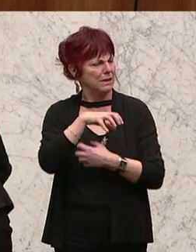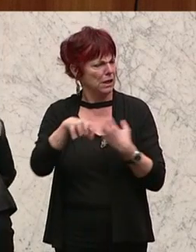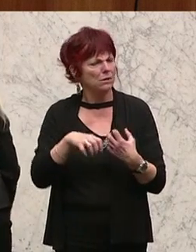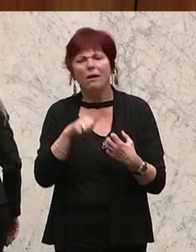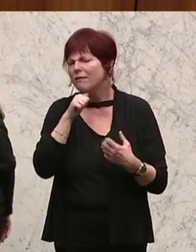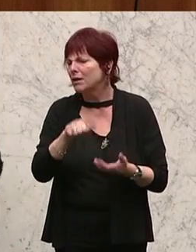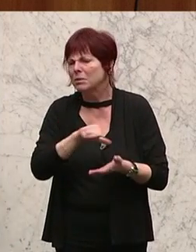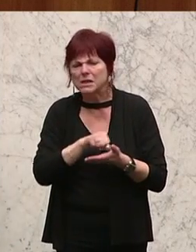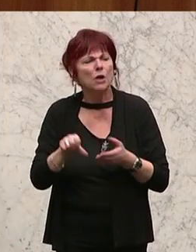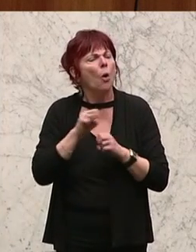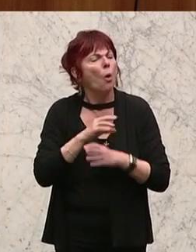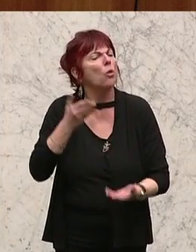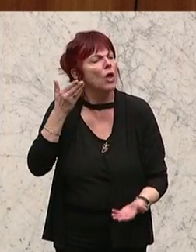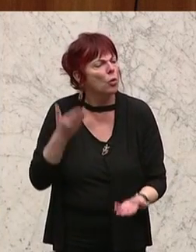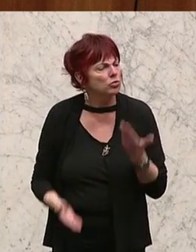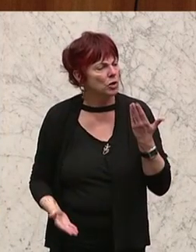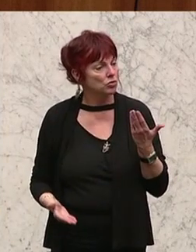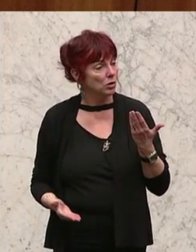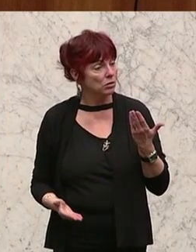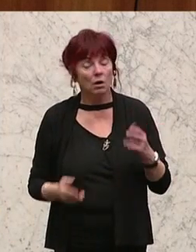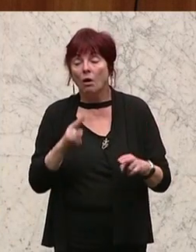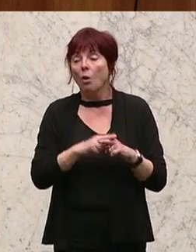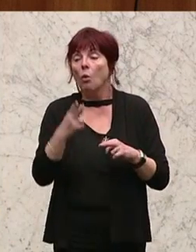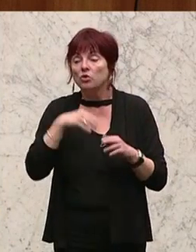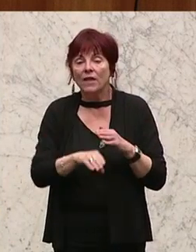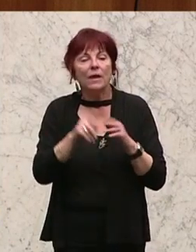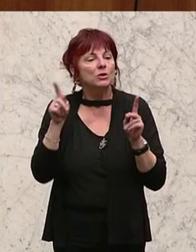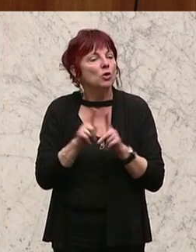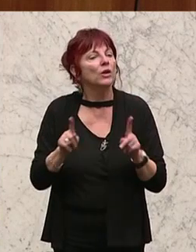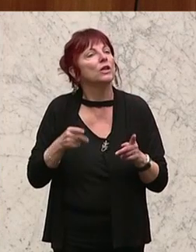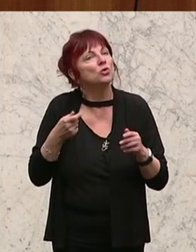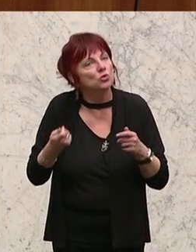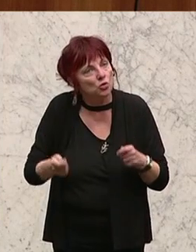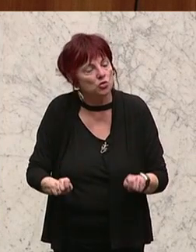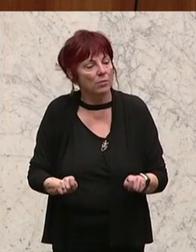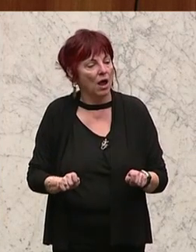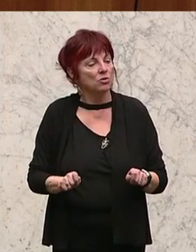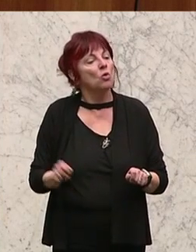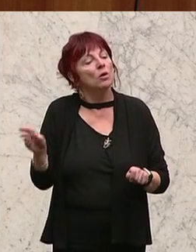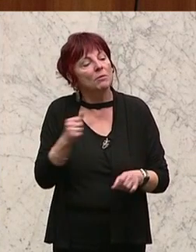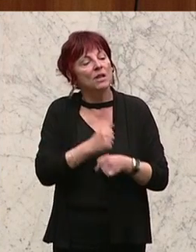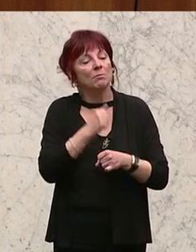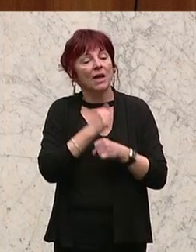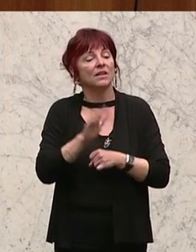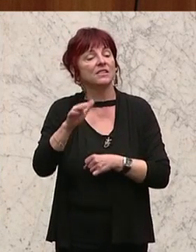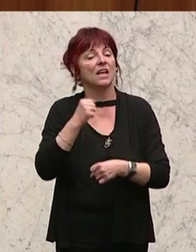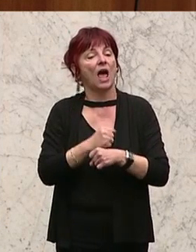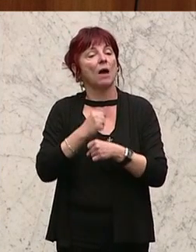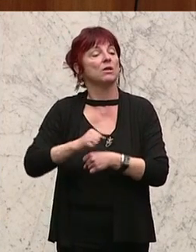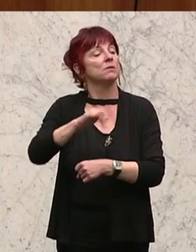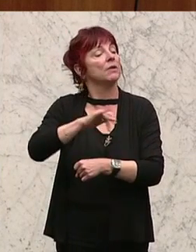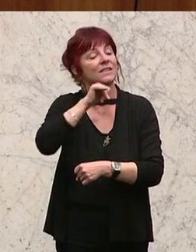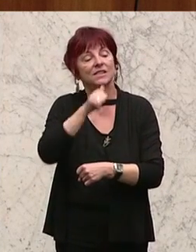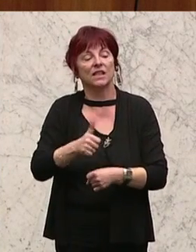wenn das notwendig ist, damit das Unternehmen nicht zusperren muss und damit die Mitarbeiter ihren Arbeitsplatz nicht verlieren. Ähnlich ist es bei den